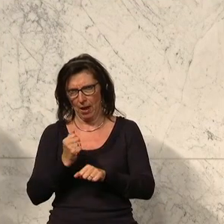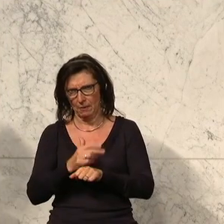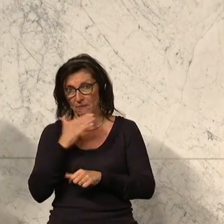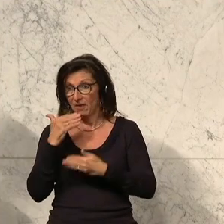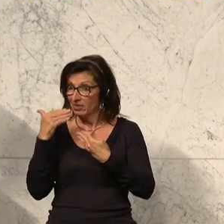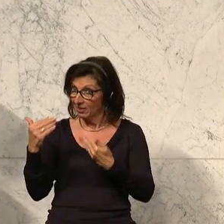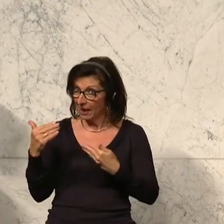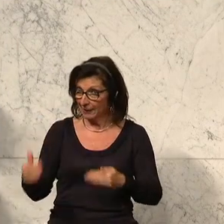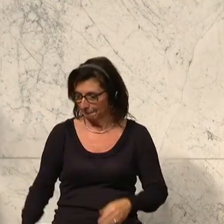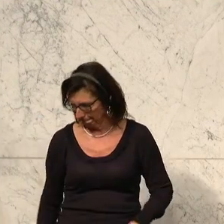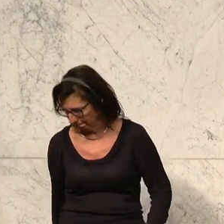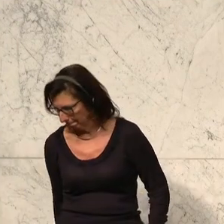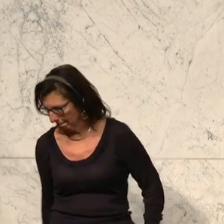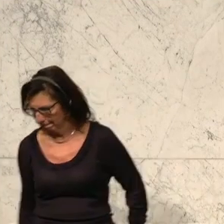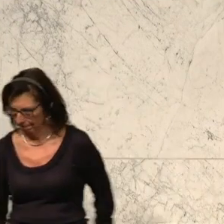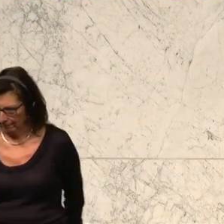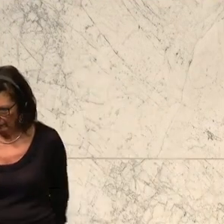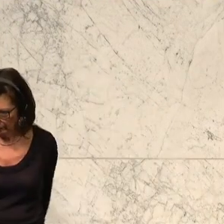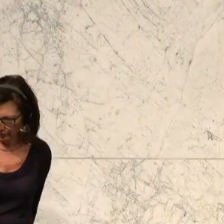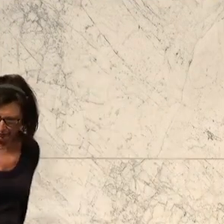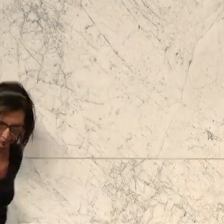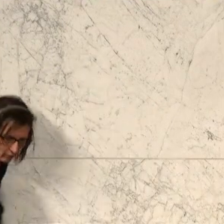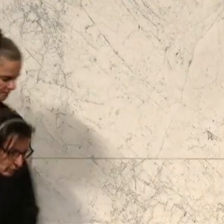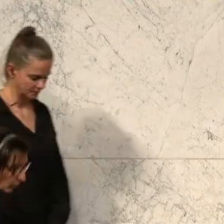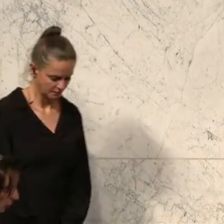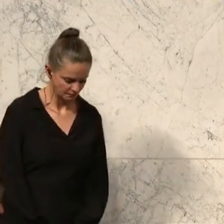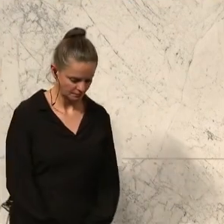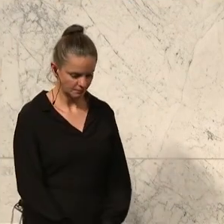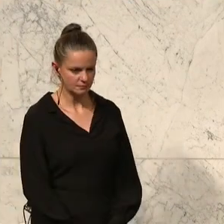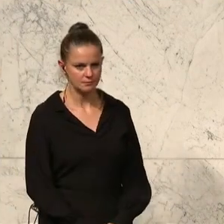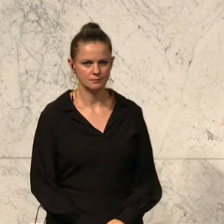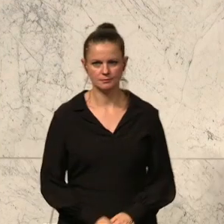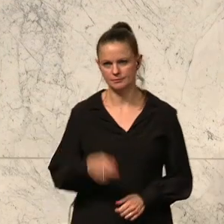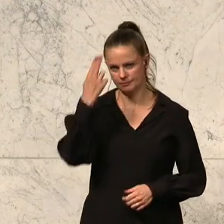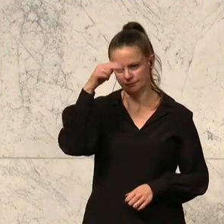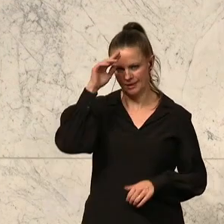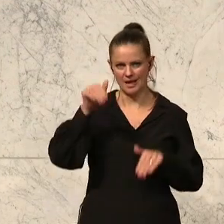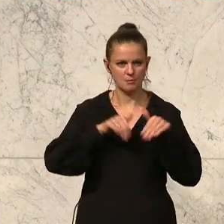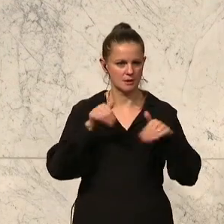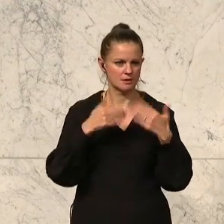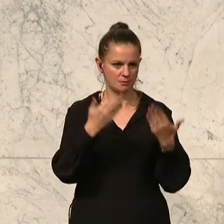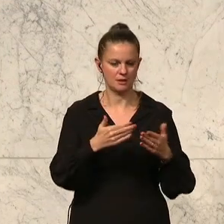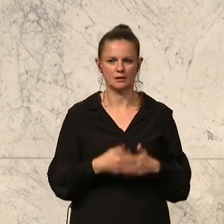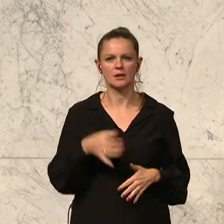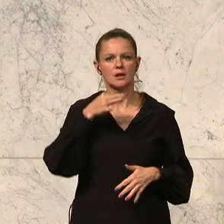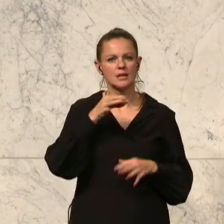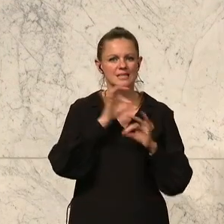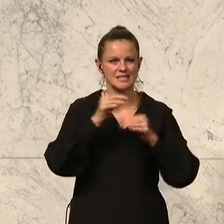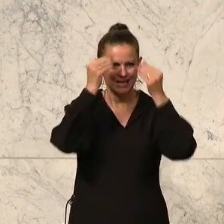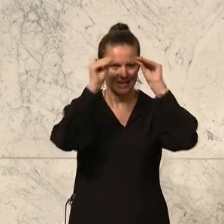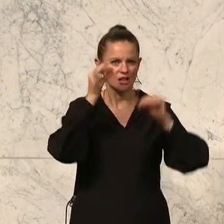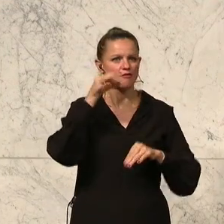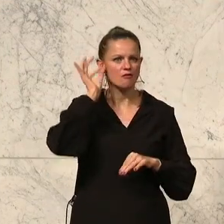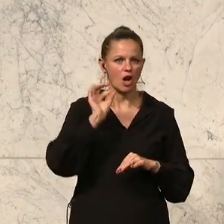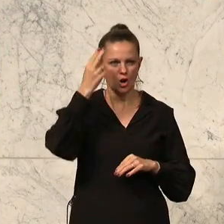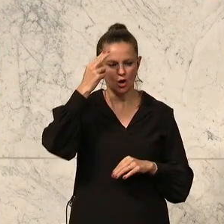Zustimmung zur Novelle des Forstgesetzes gibt es auch von den NEOS. Karin Doppelbauer betont, dass es wichtig sei, den Wald an die